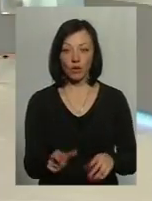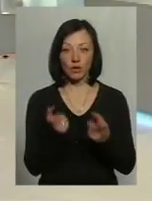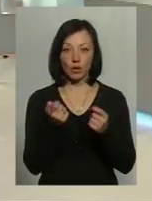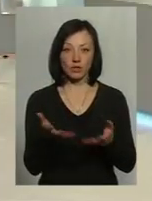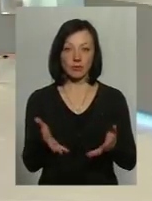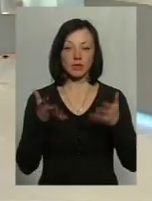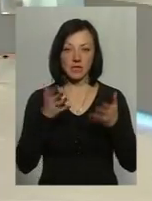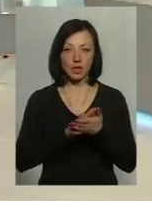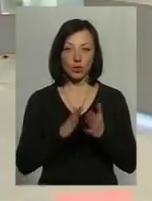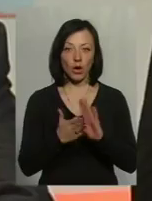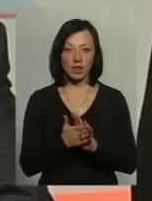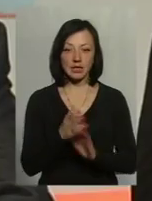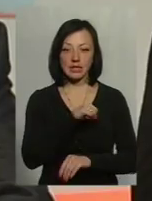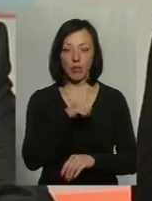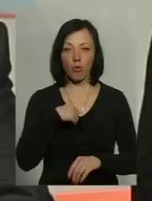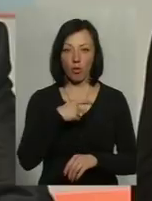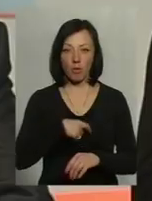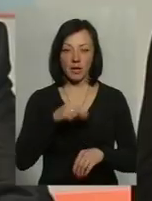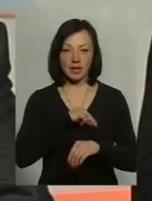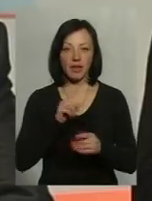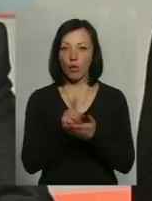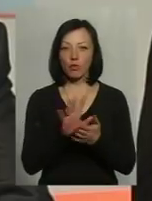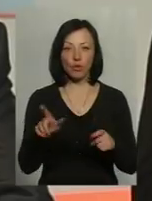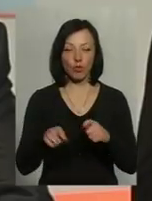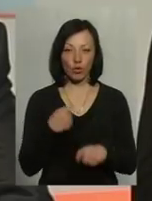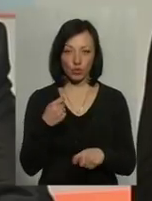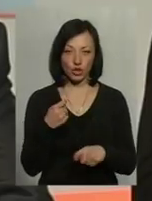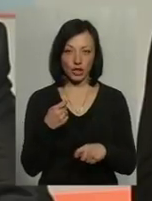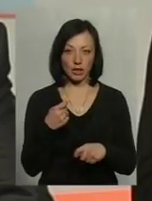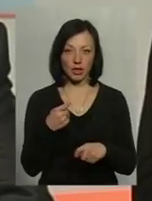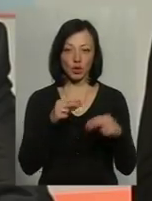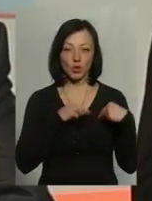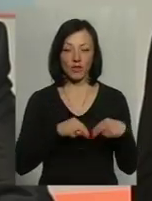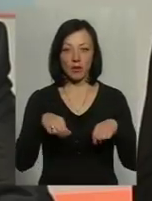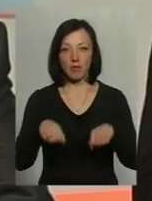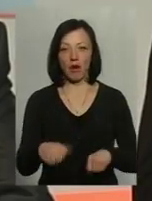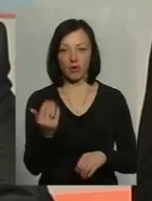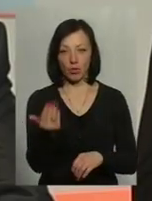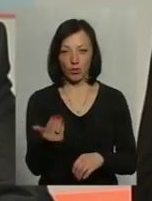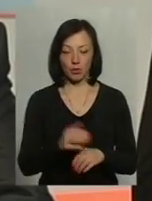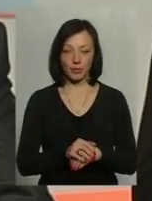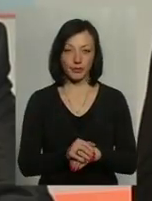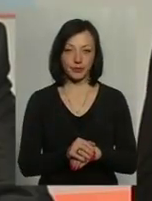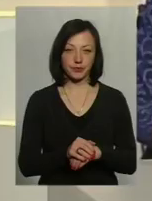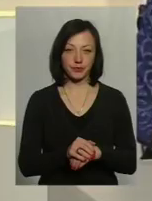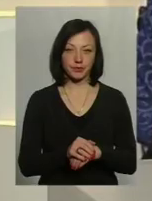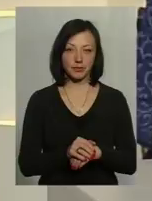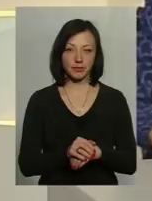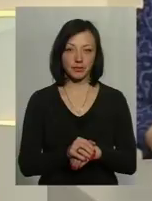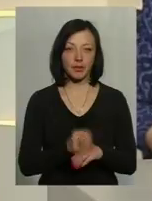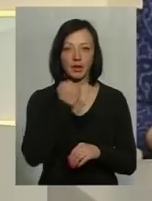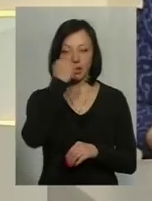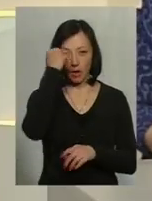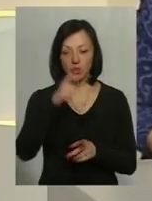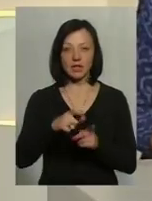проясняється ситуація для самого працівника, що це не обов'язково є порушенням трудових прав його роботодавцям. Дякую вам за